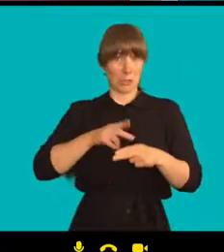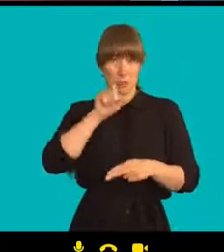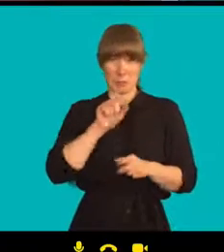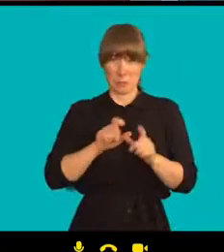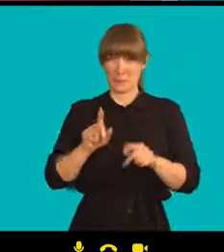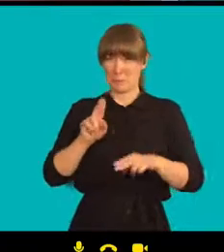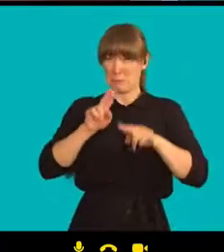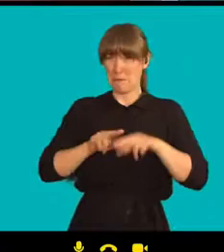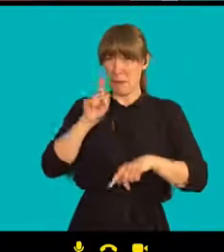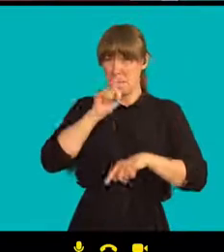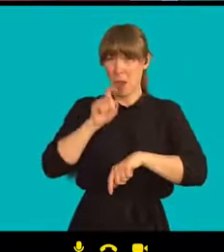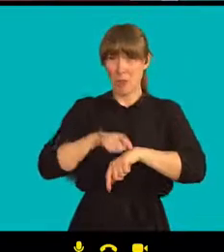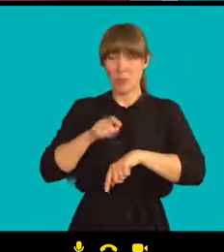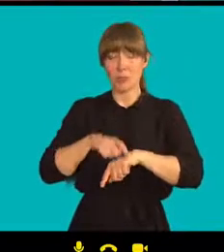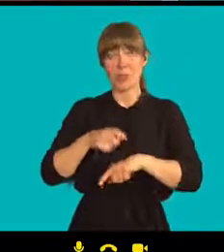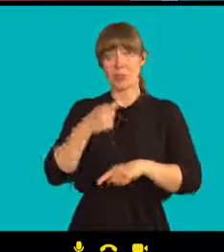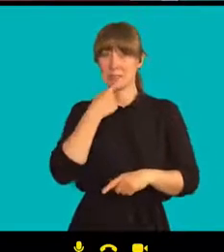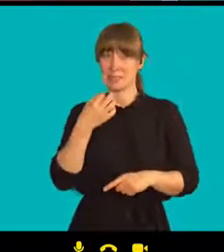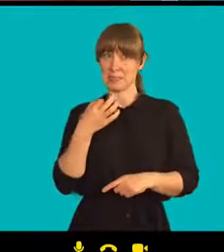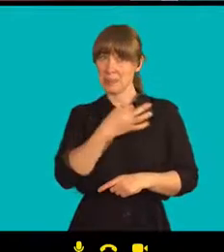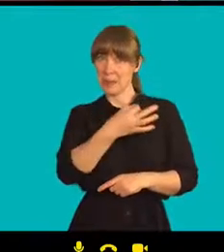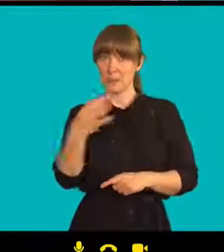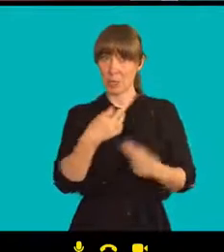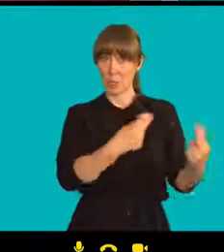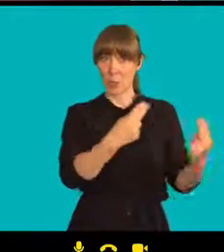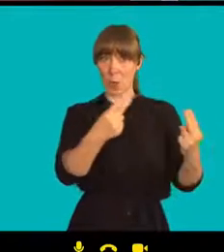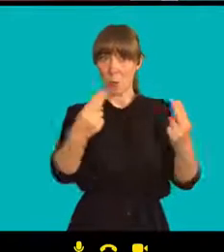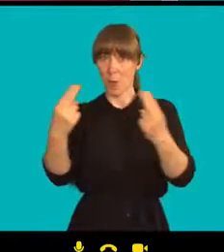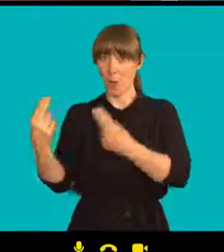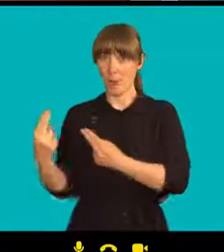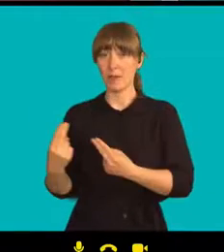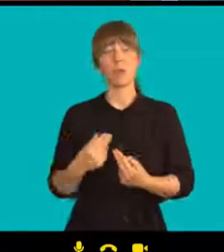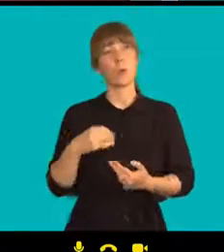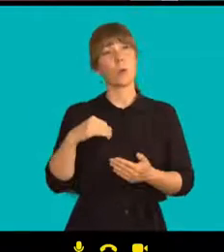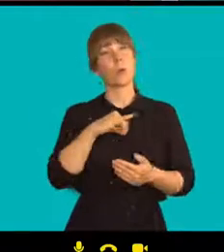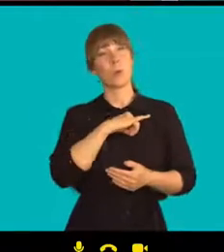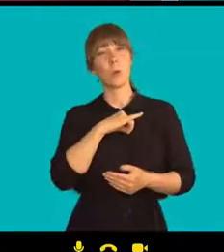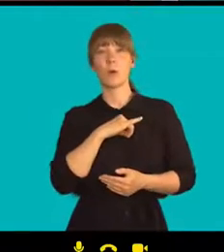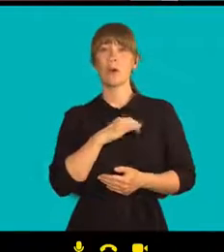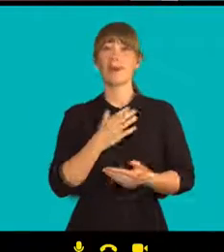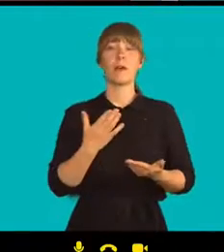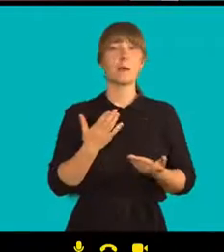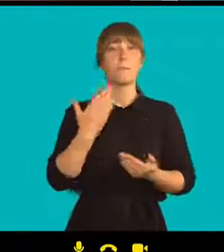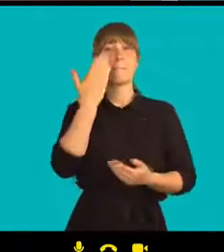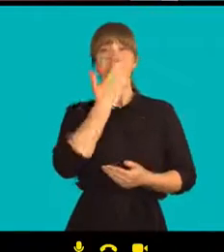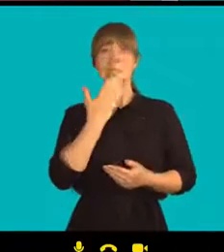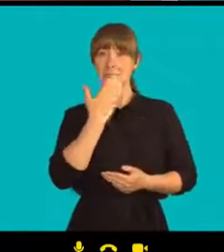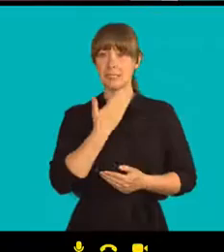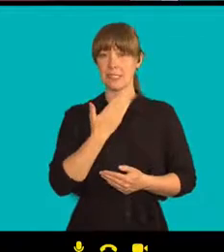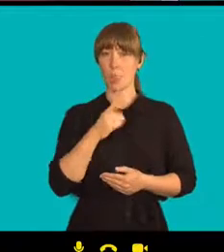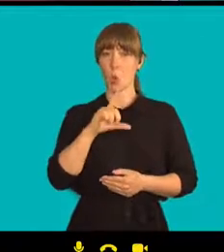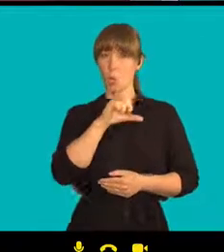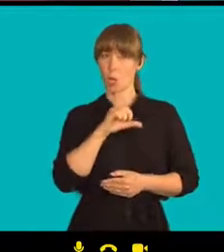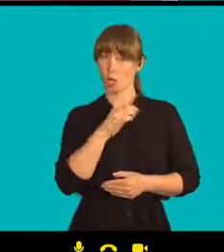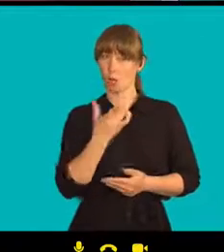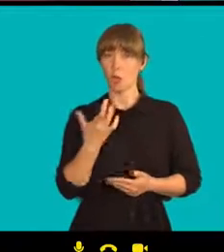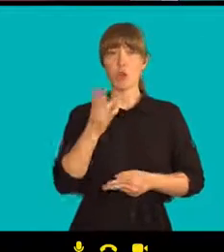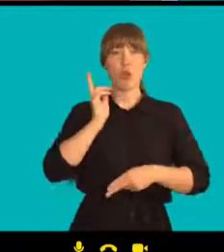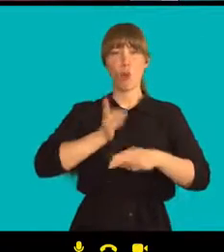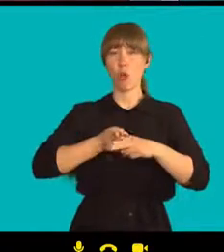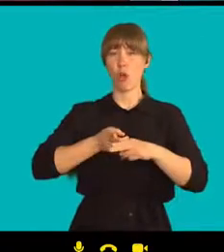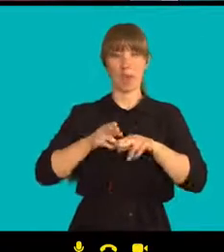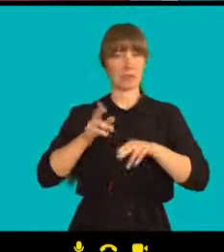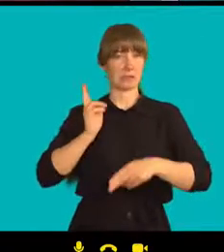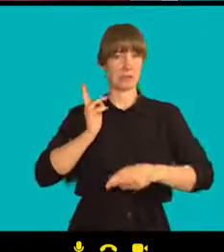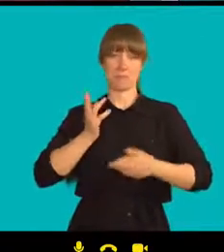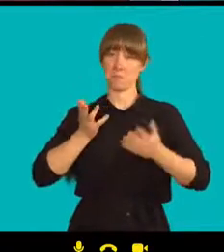Zajímá mě odpověď od vás od všech. Začnu u vás, pane Petříčku. Vaše osobní předpověď, kdy Lukašenkův režim padne a co